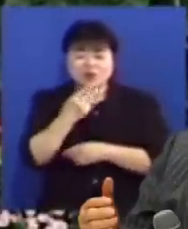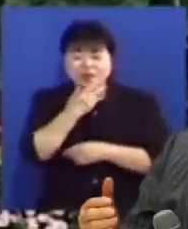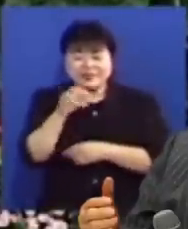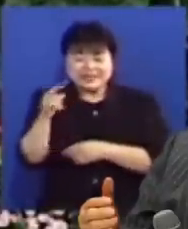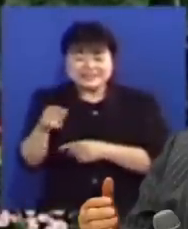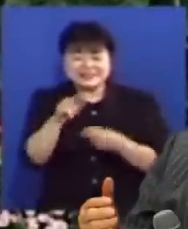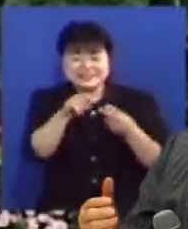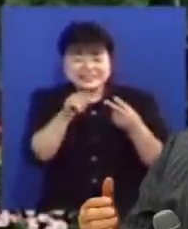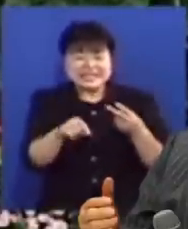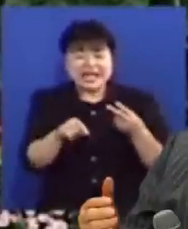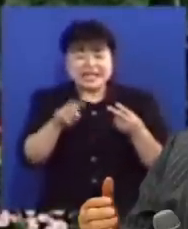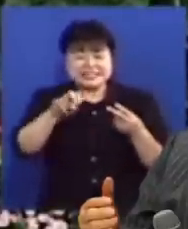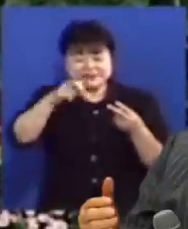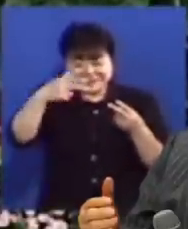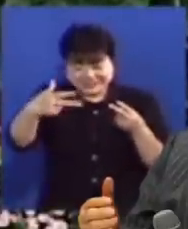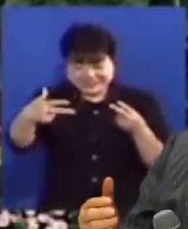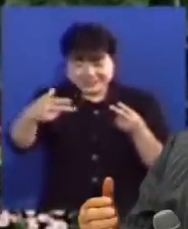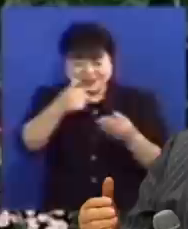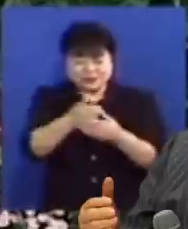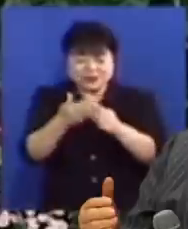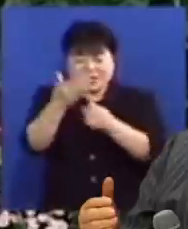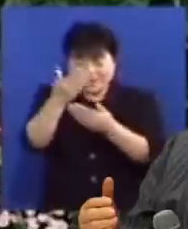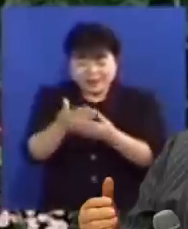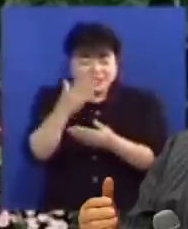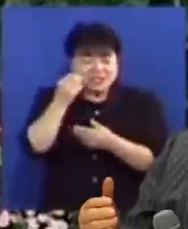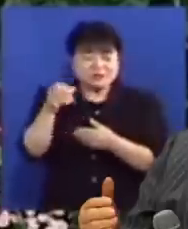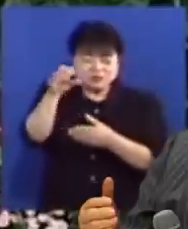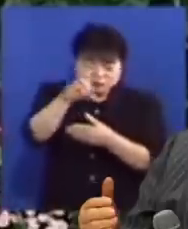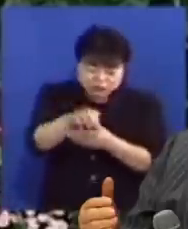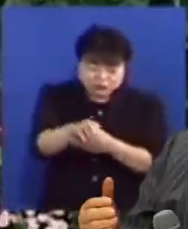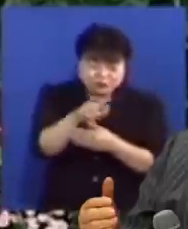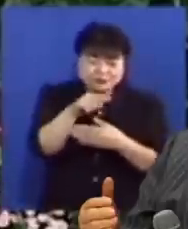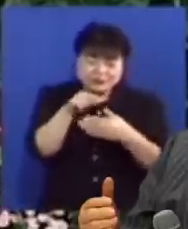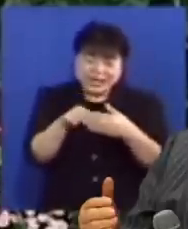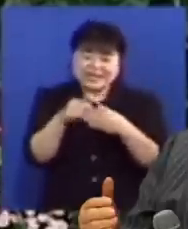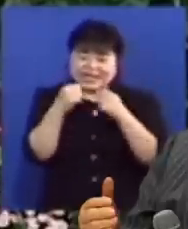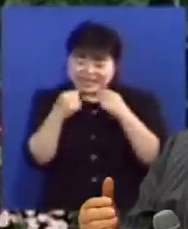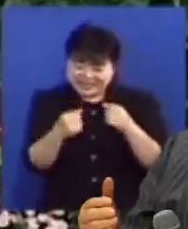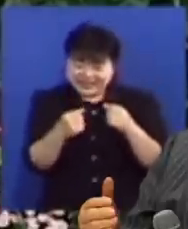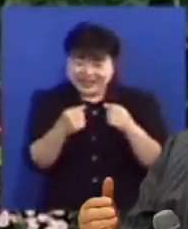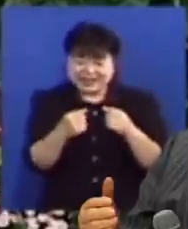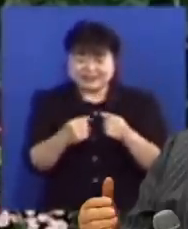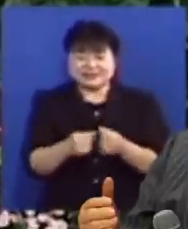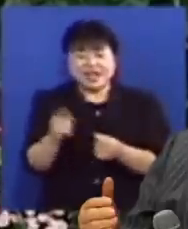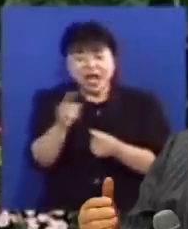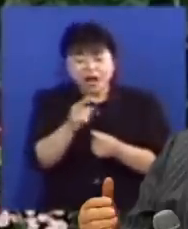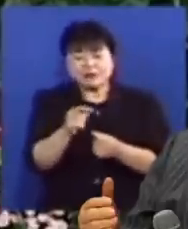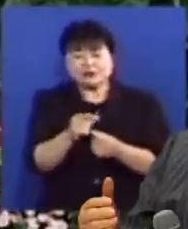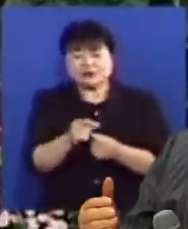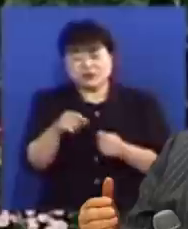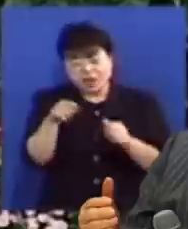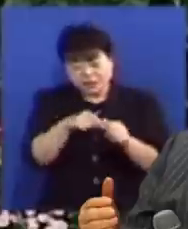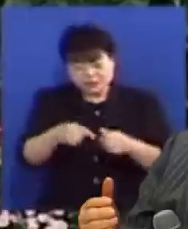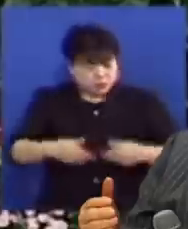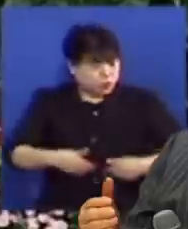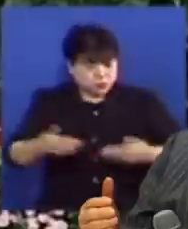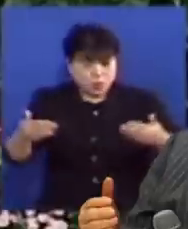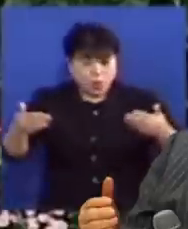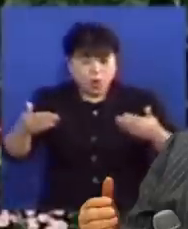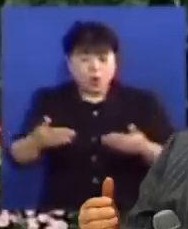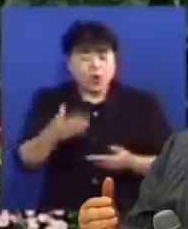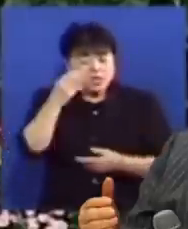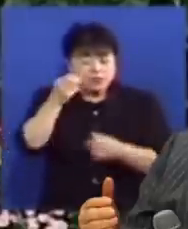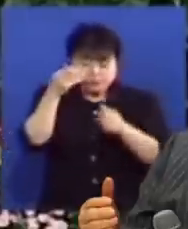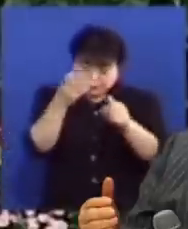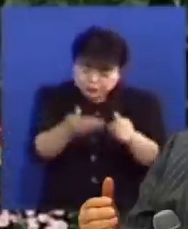27절에 너희는 죽게 받은 바 기름 부음이 너희 안에 그 하나니 아무도 너희를 가르칠 필요가 없고 오직 그의